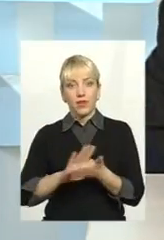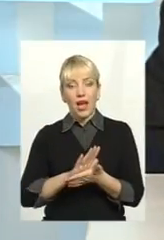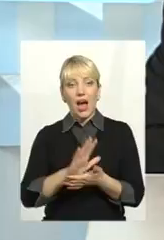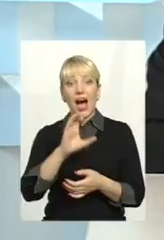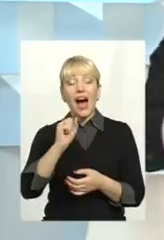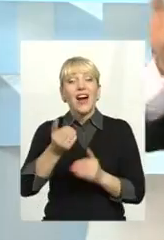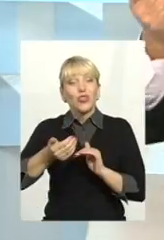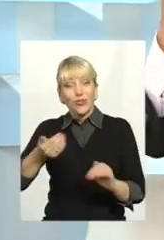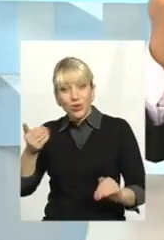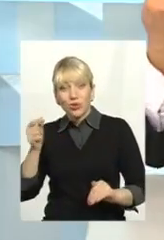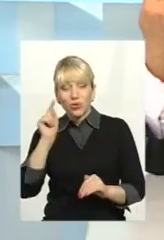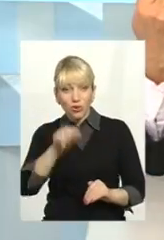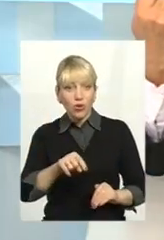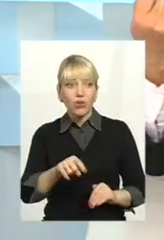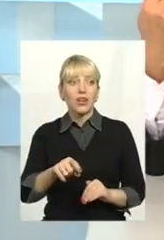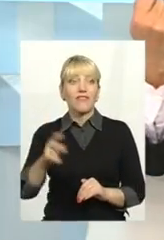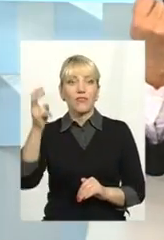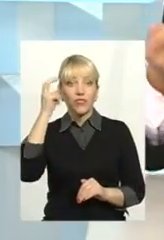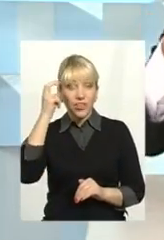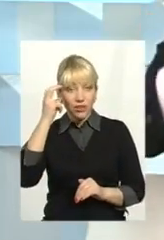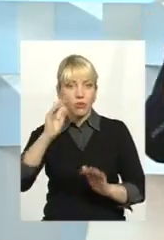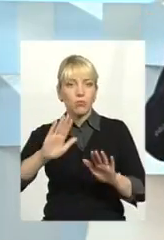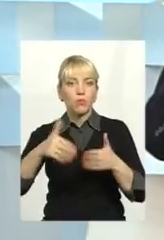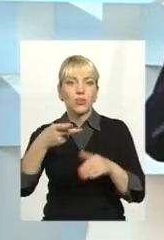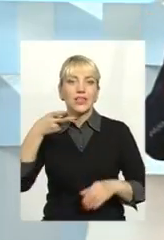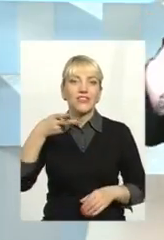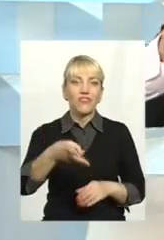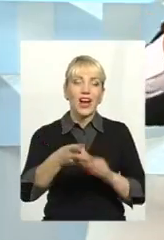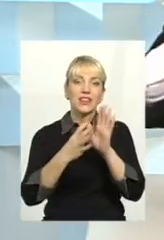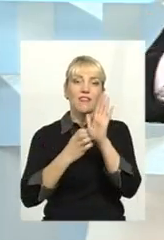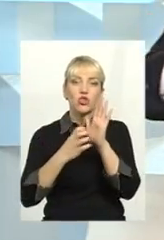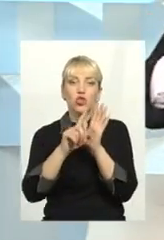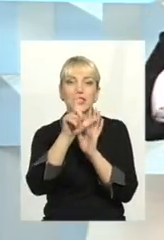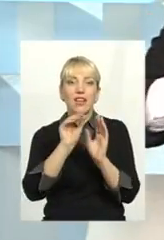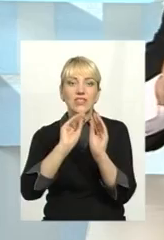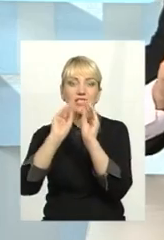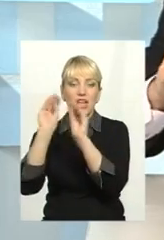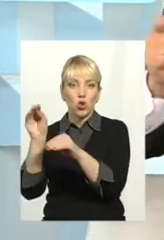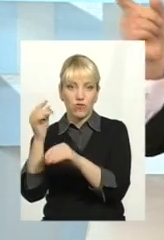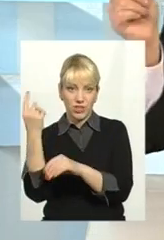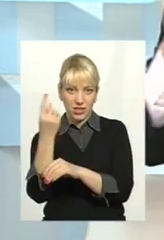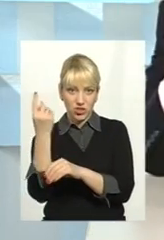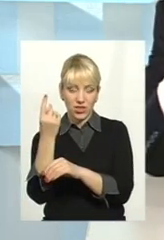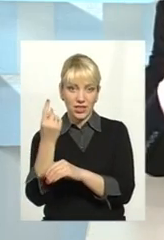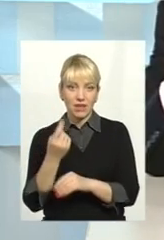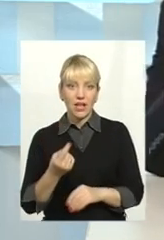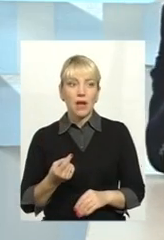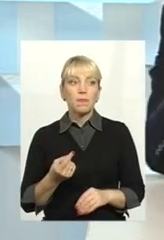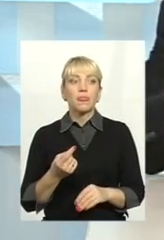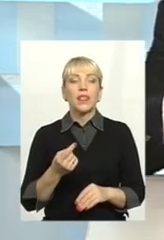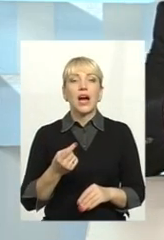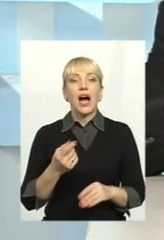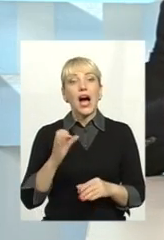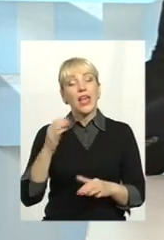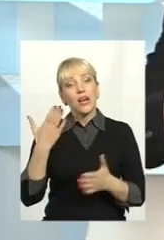навіть в Києві 2,9% пропонували за свій кошт. До речі, коли вони за свій кошт встановлюють, то знаєте, скільки він коштує?